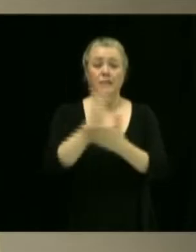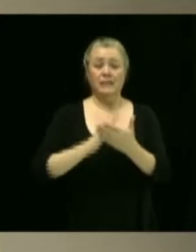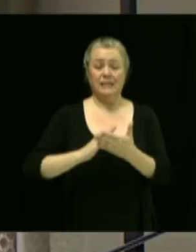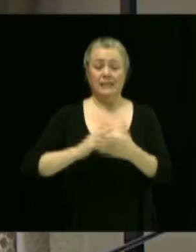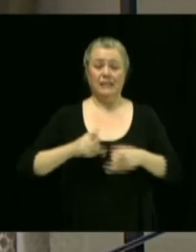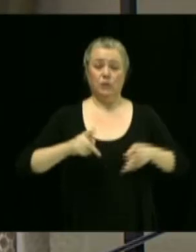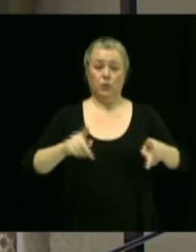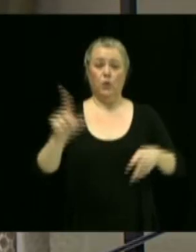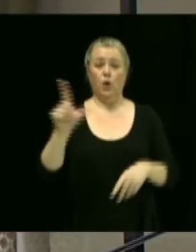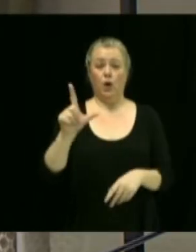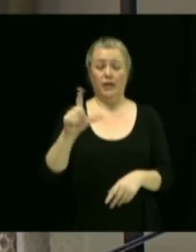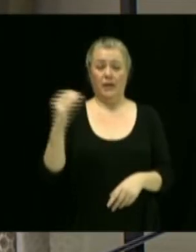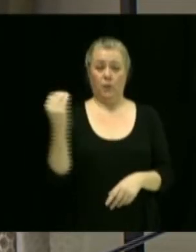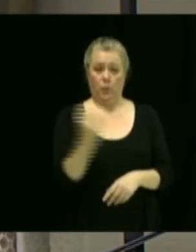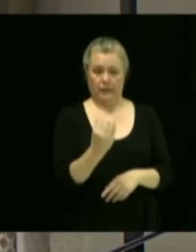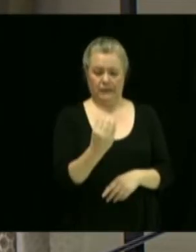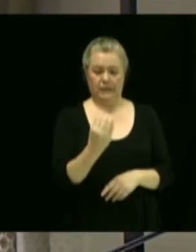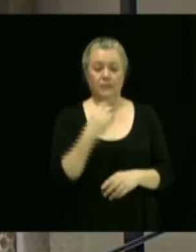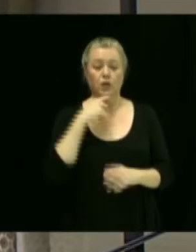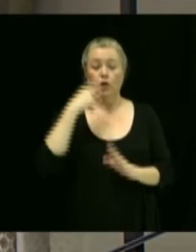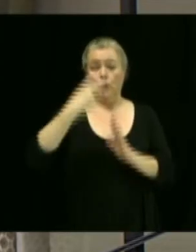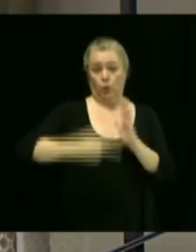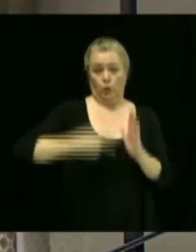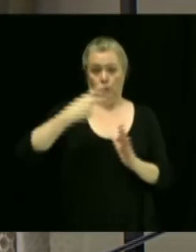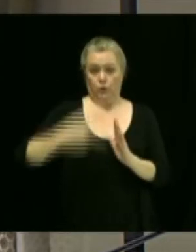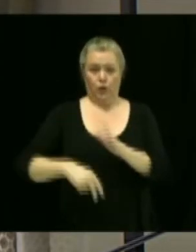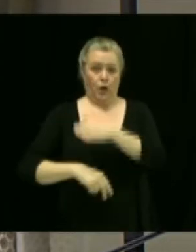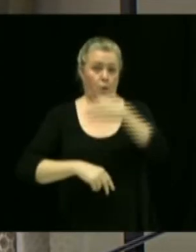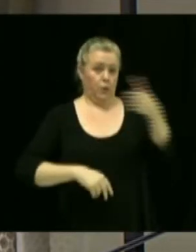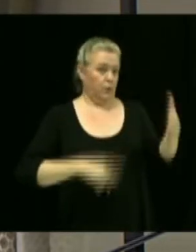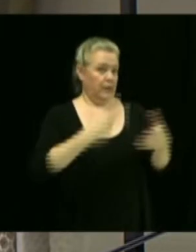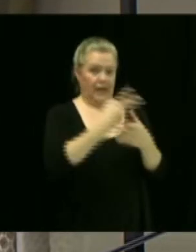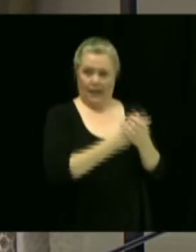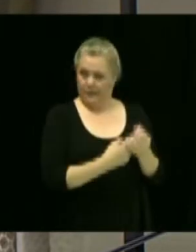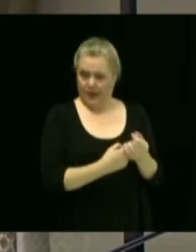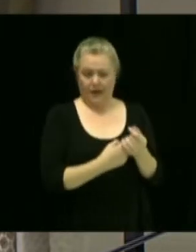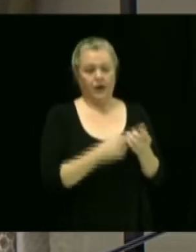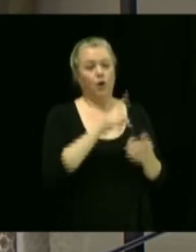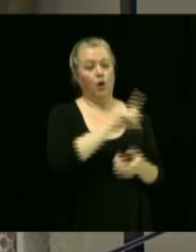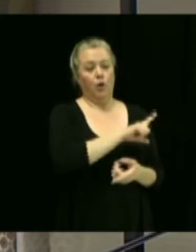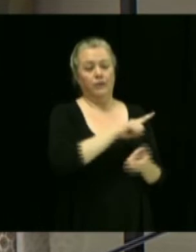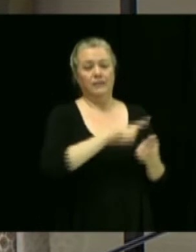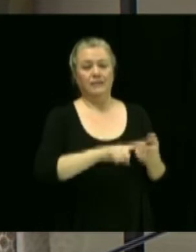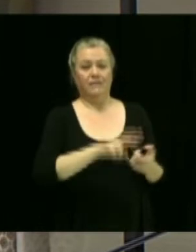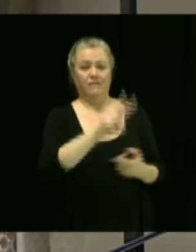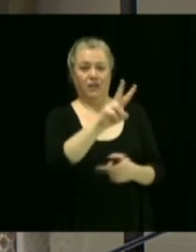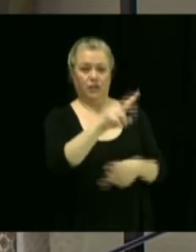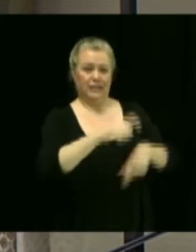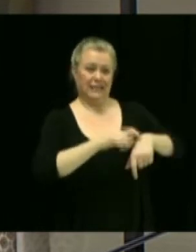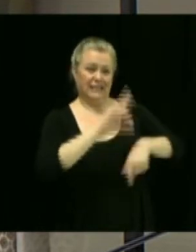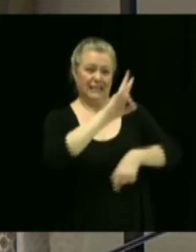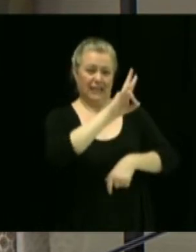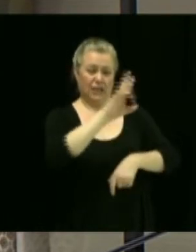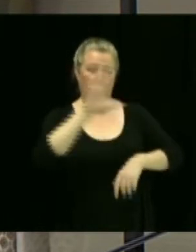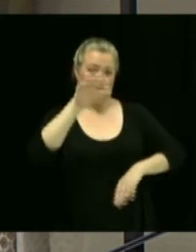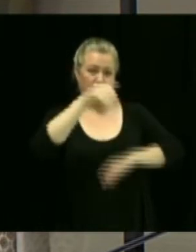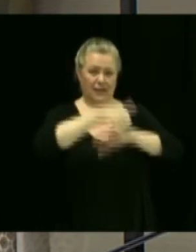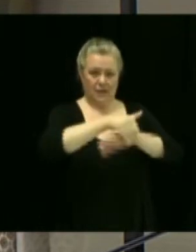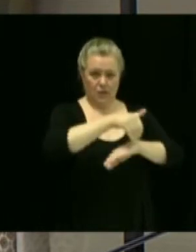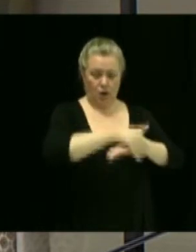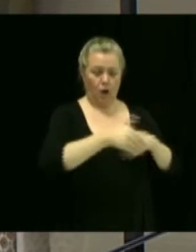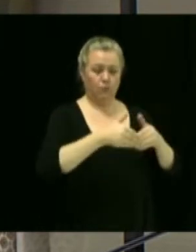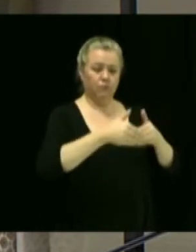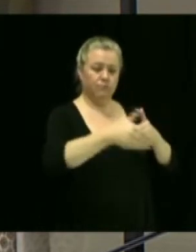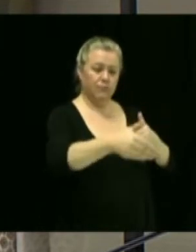Une durée de deux heures du côté impaire du lundi au vendredi de 7 heures à 17 heures sur une distance d'environ